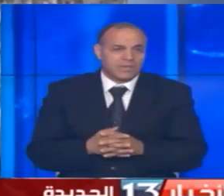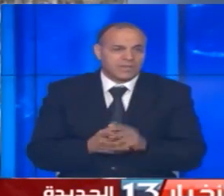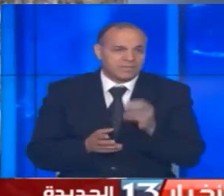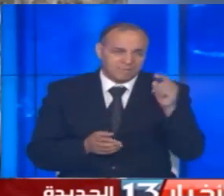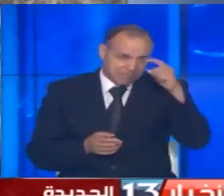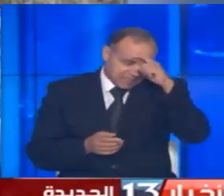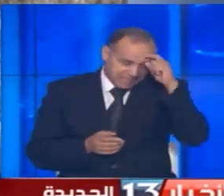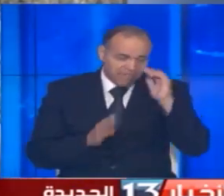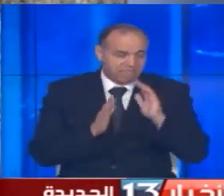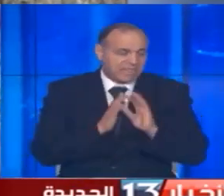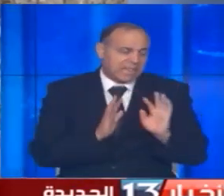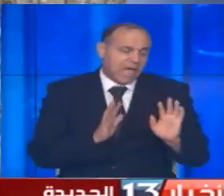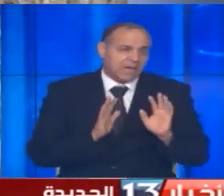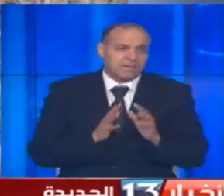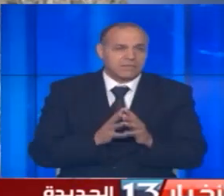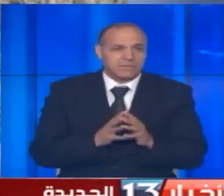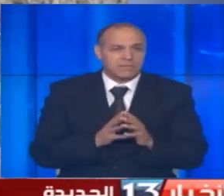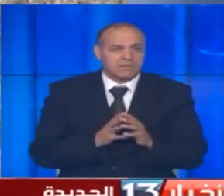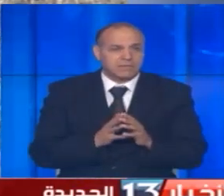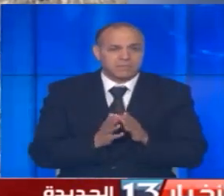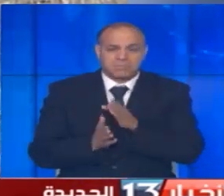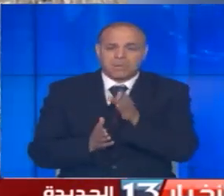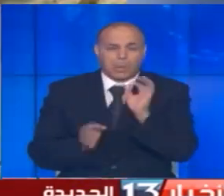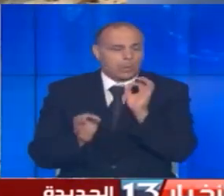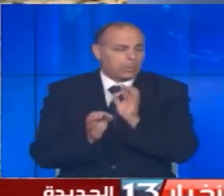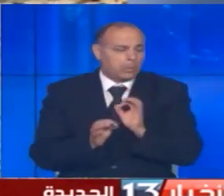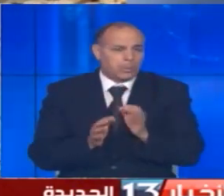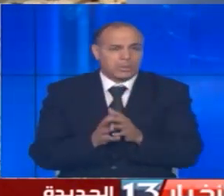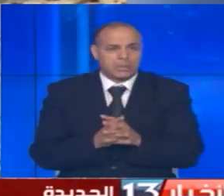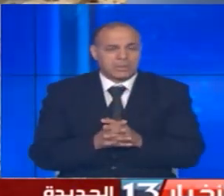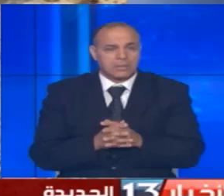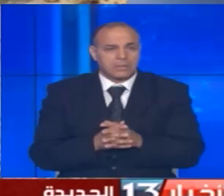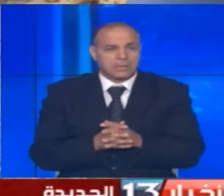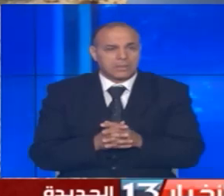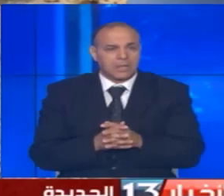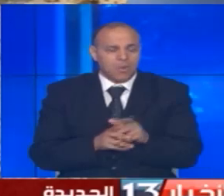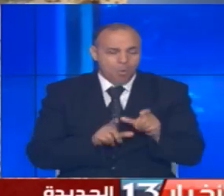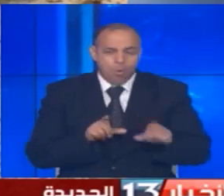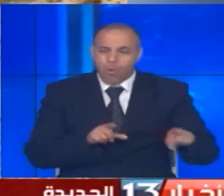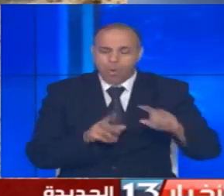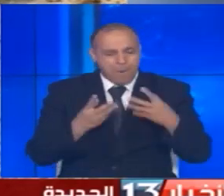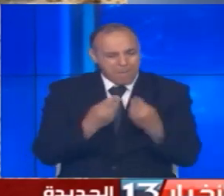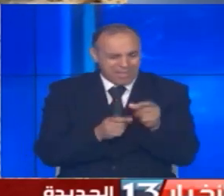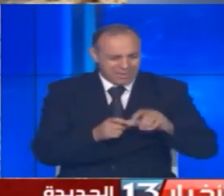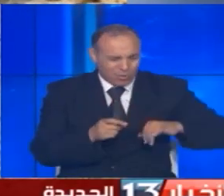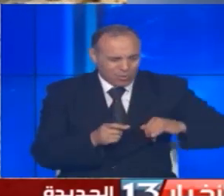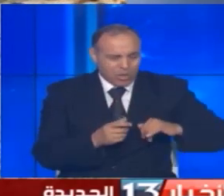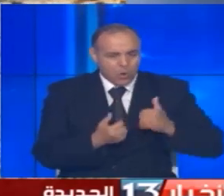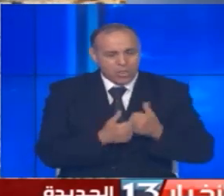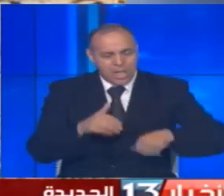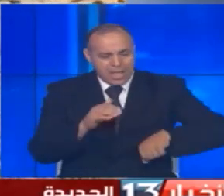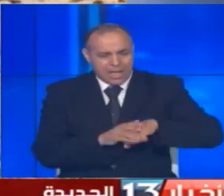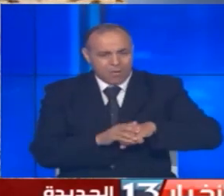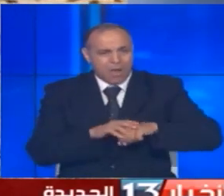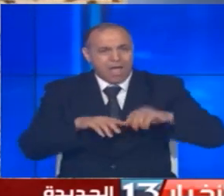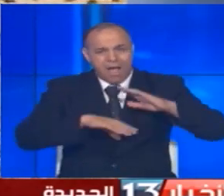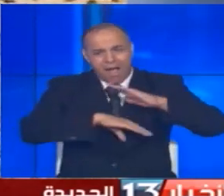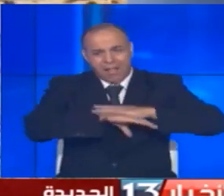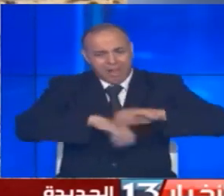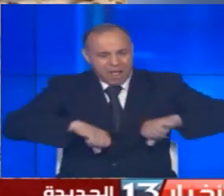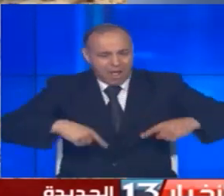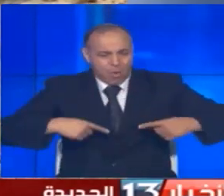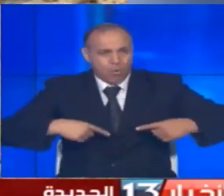في الدار ما مشيت لحطة بلاسة؟ والله وليدي حومة ساعاتنا تلموا نقعدوا نكاوروا فوق القانترا ساعات